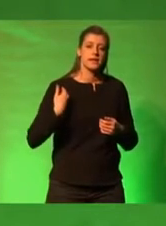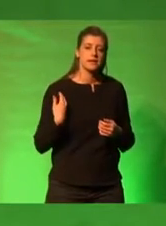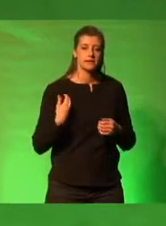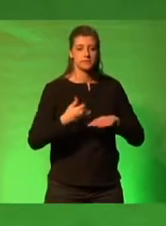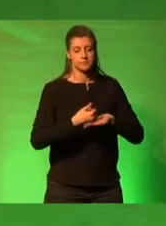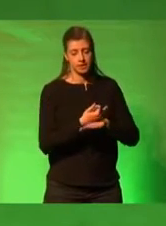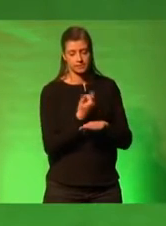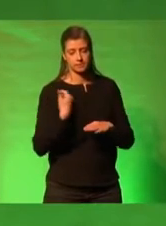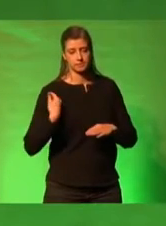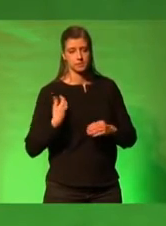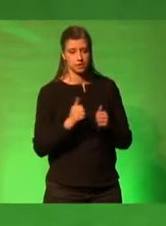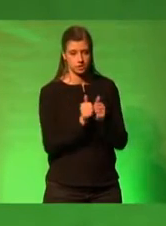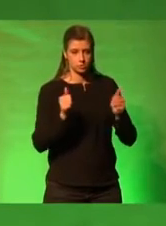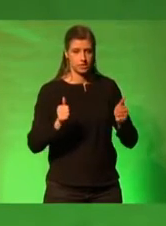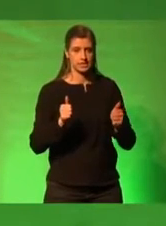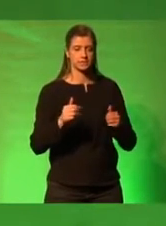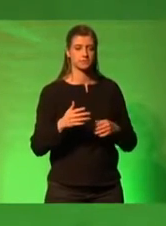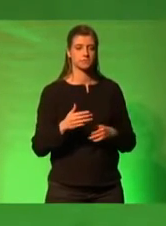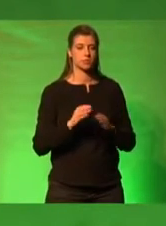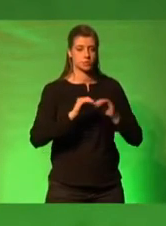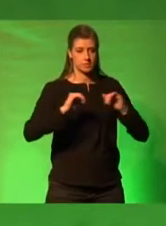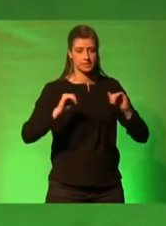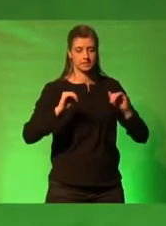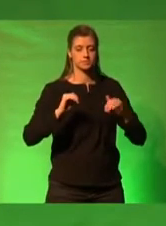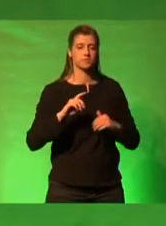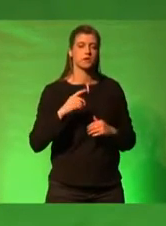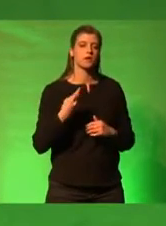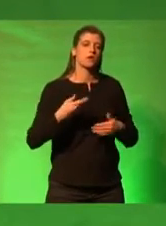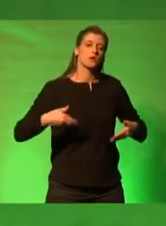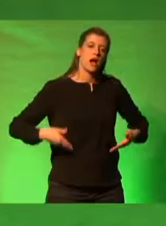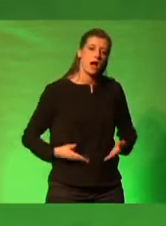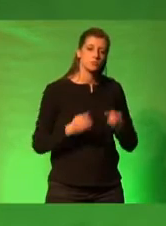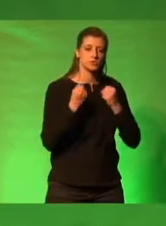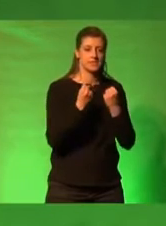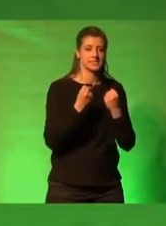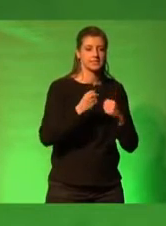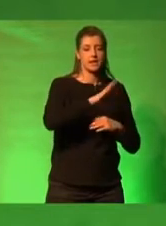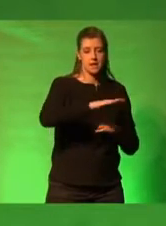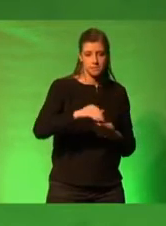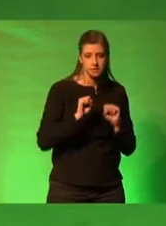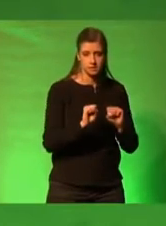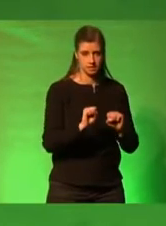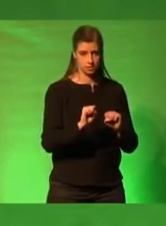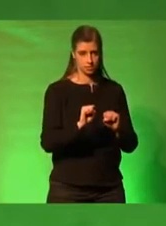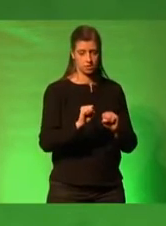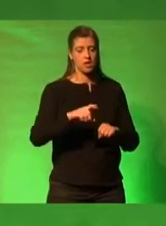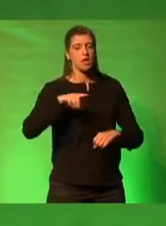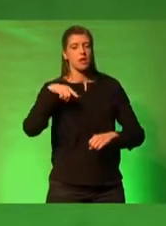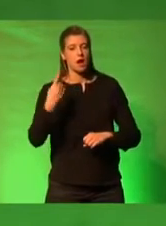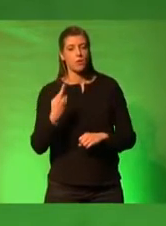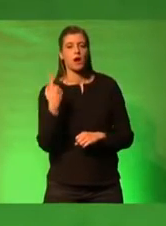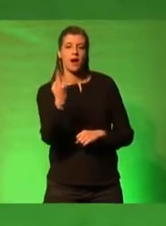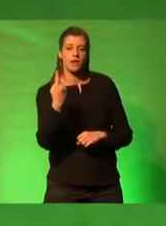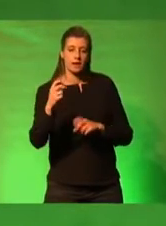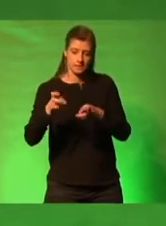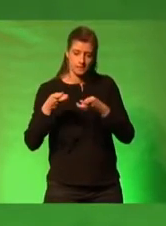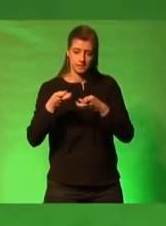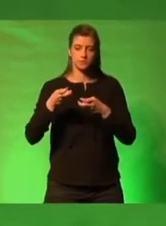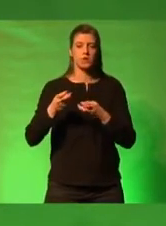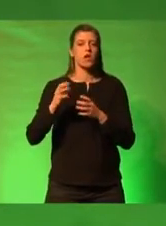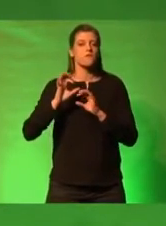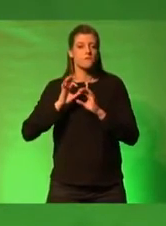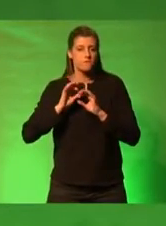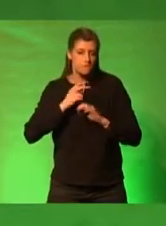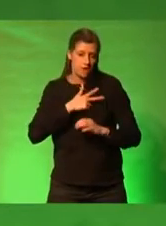einem Rückkehrrecht auf Vollzeit, einer armutsfesten Kindergrundsicherung und wirklichen Verbesserungen für Alleinerziehende. Und die